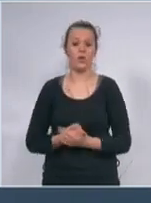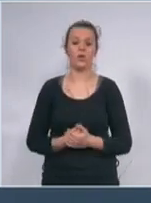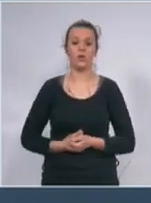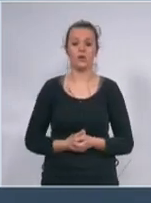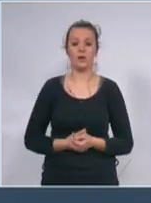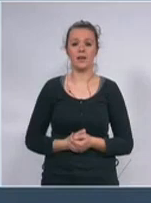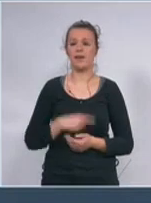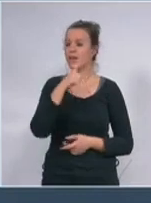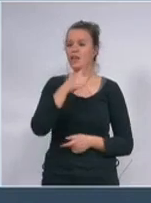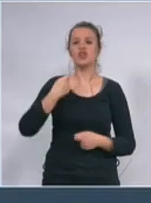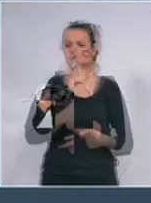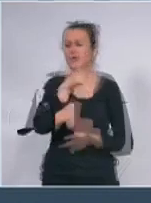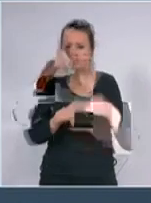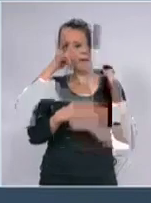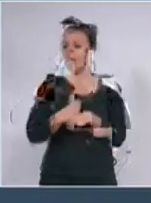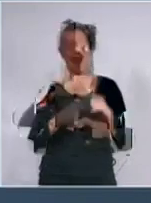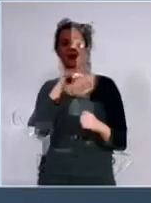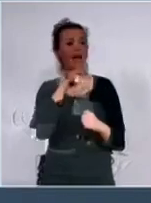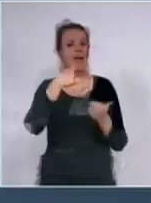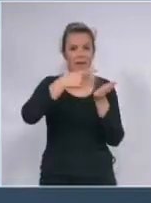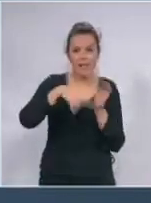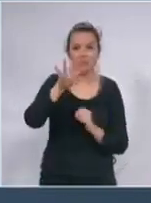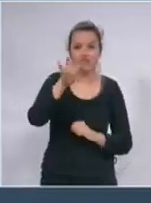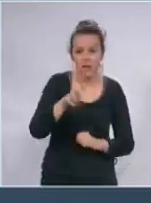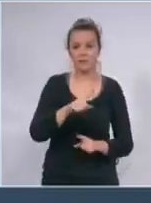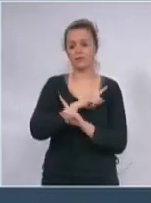U Španiji 1400 mrtvih.